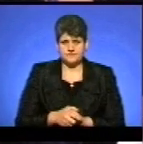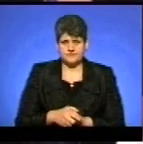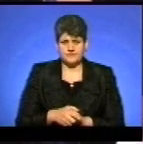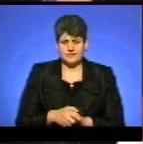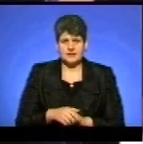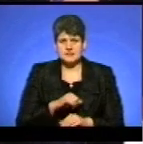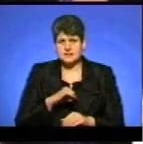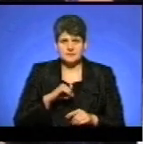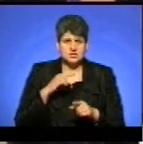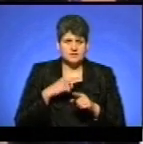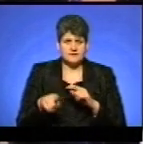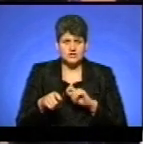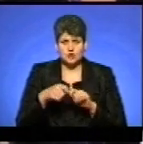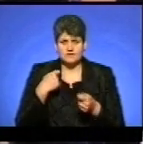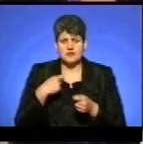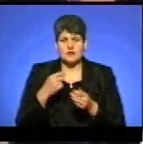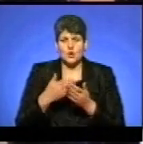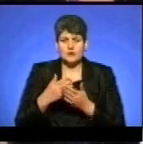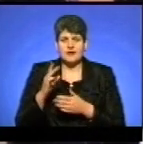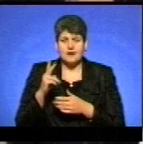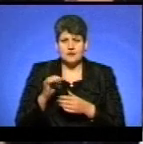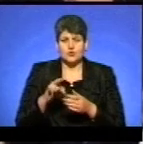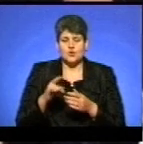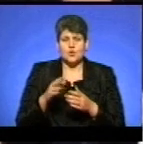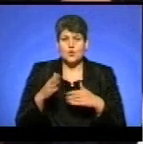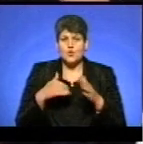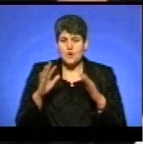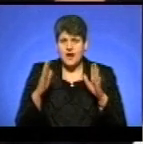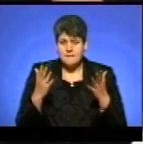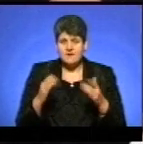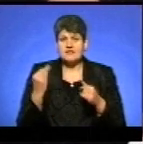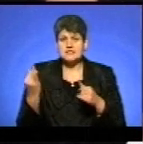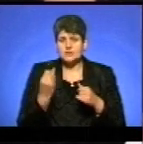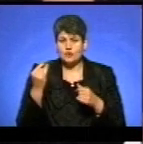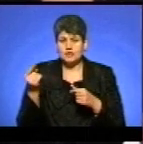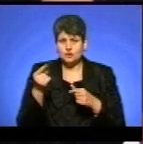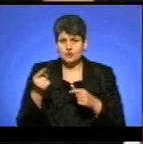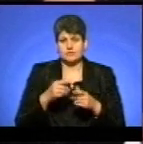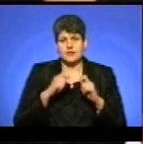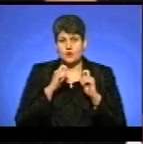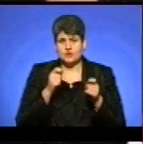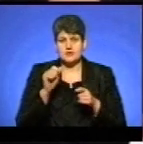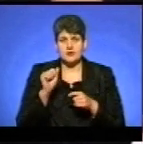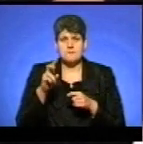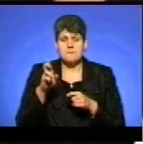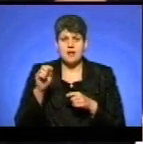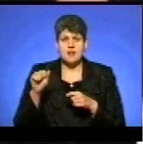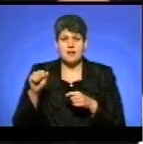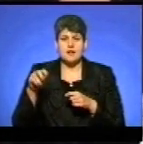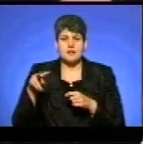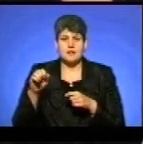розривання колоди карт руками в історії Тернополя нагрожується Андрій Балабух. Тут треба було